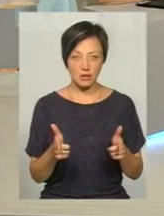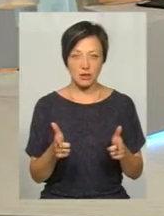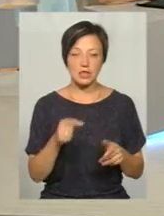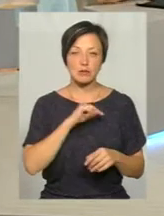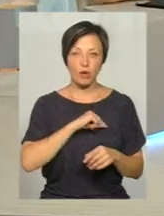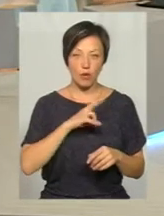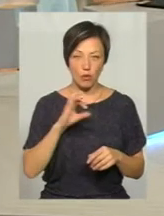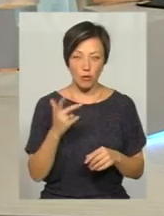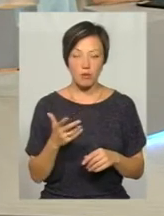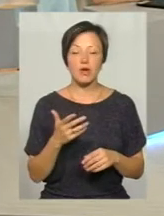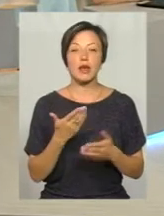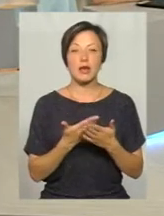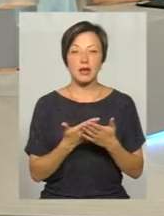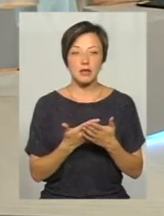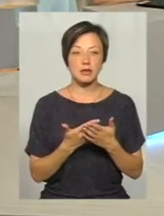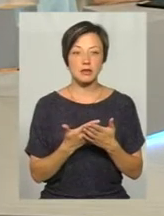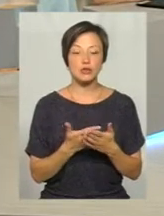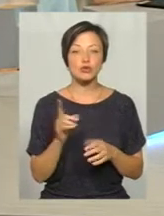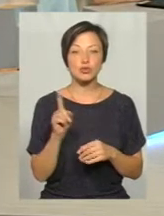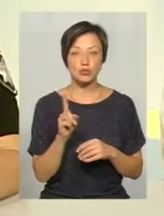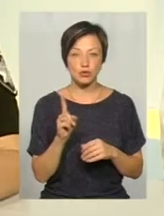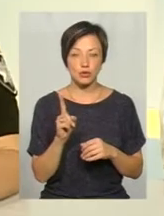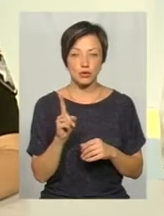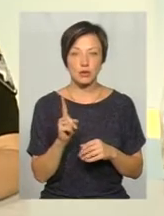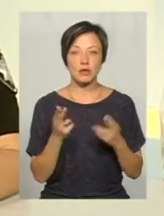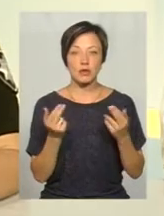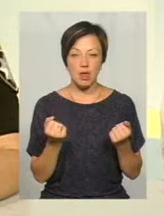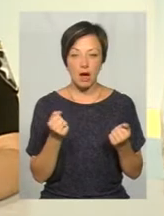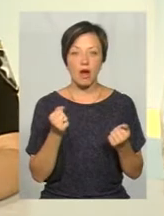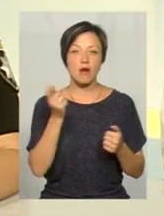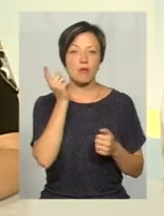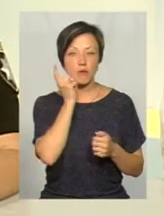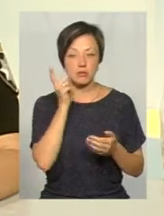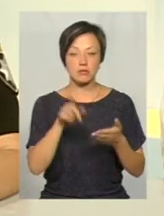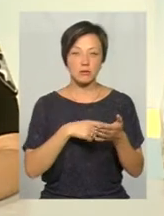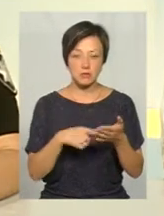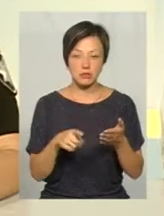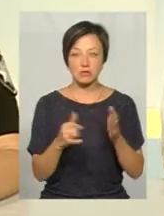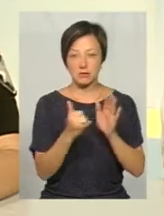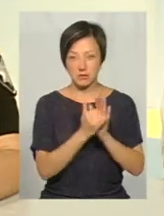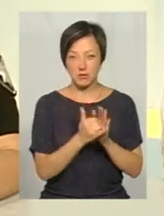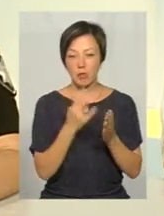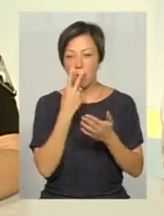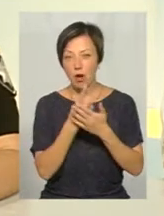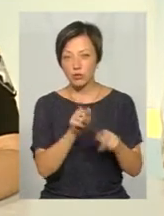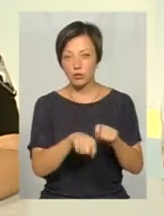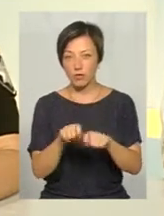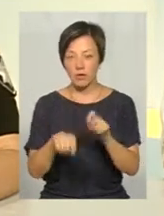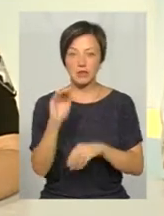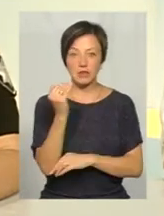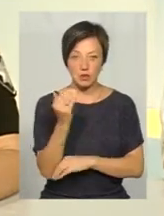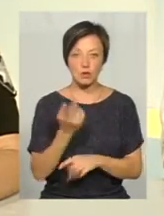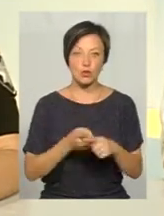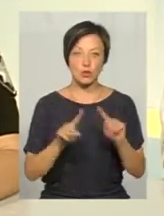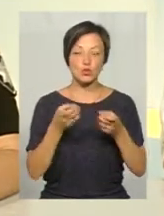психологом, і з тим, що гаджети, по яких можна побачити, проконтролювати дитину,